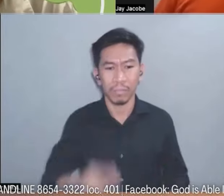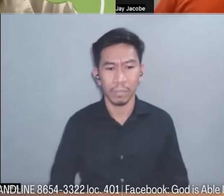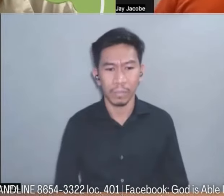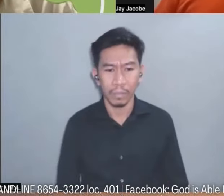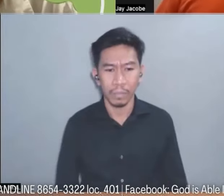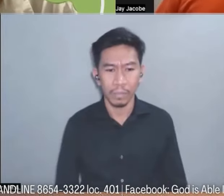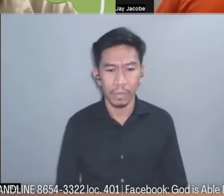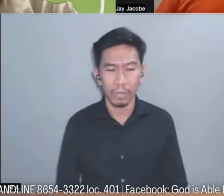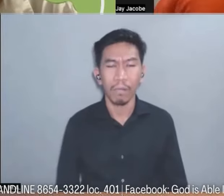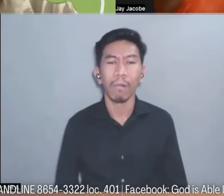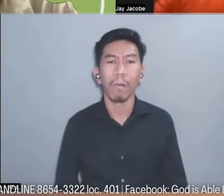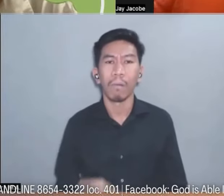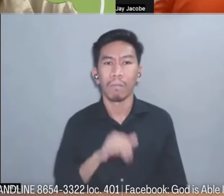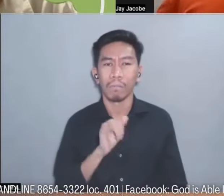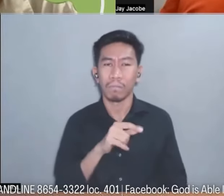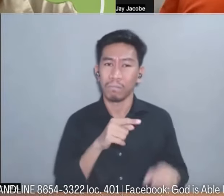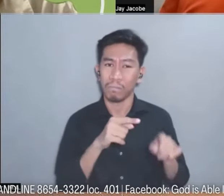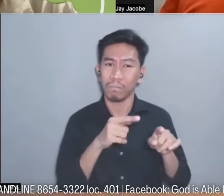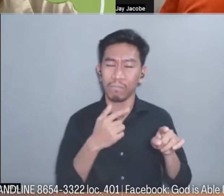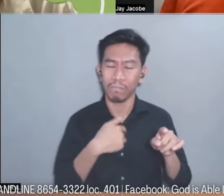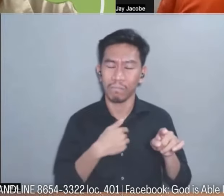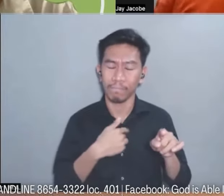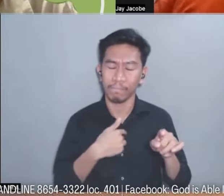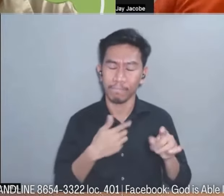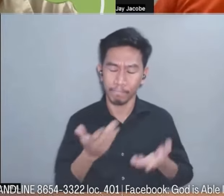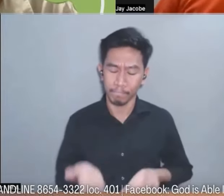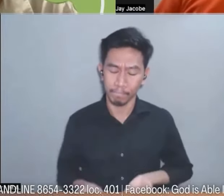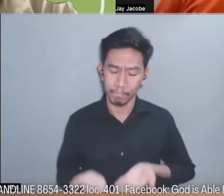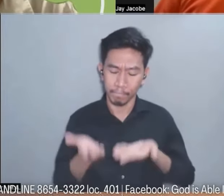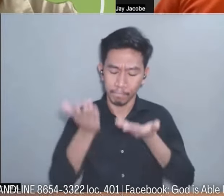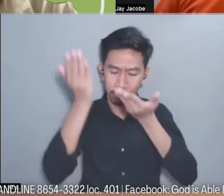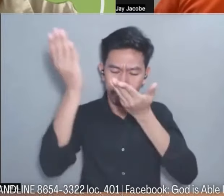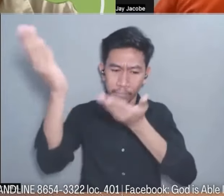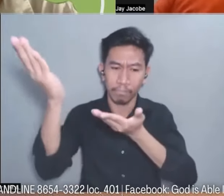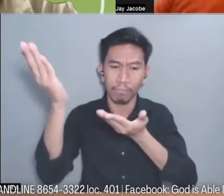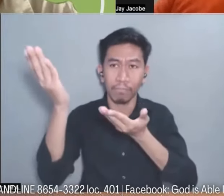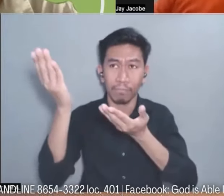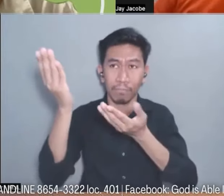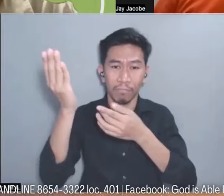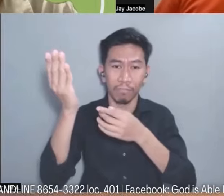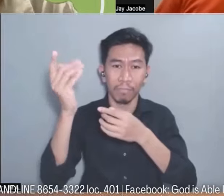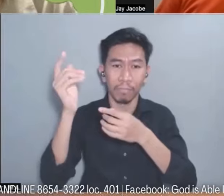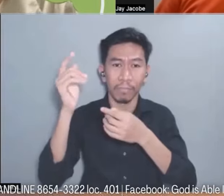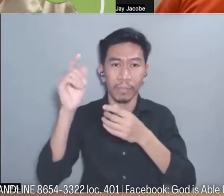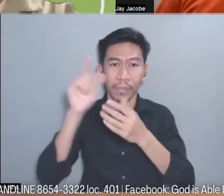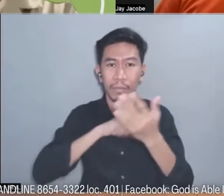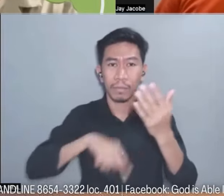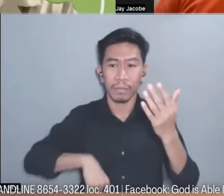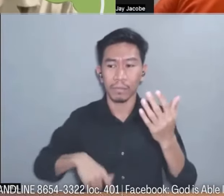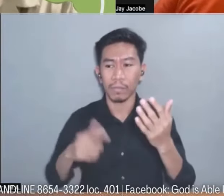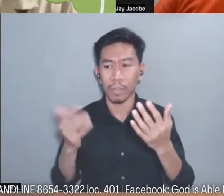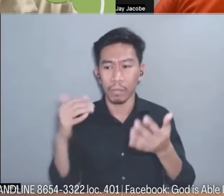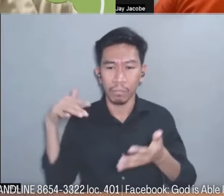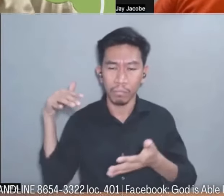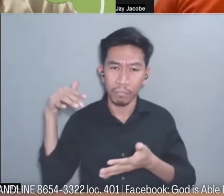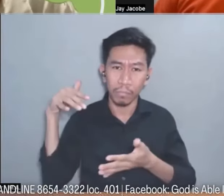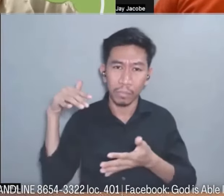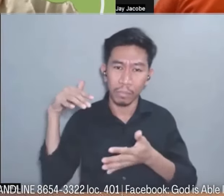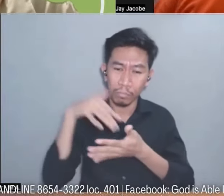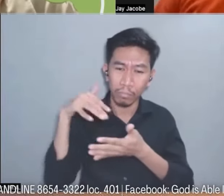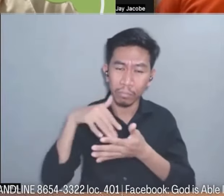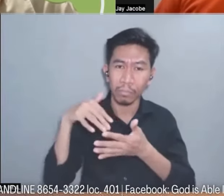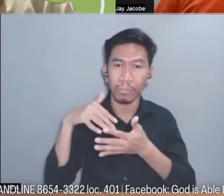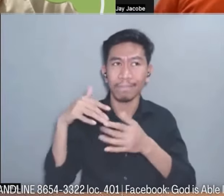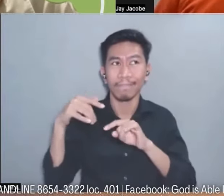pinagtatiwala ko na sa Lord dahil lahat po nasa akin na paano nang para-aral mga anak paano kinabikasan nila paano yung bahay